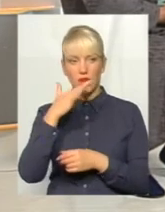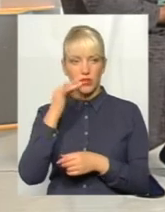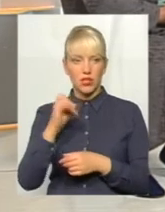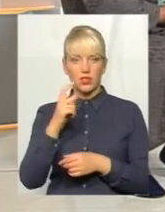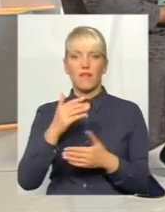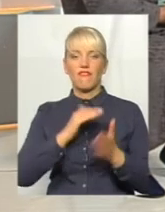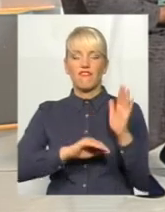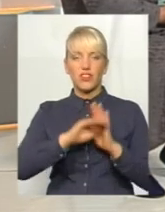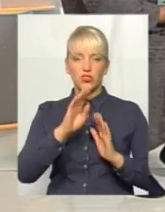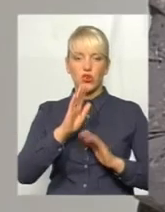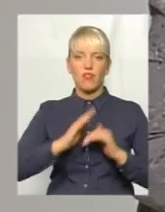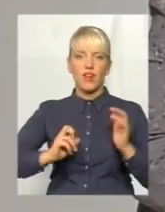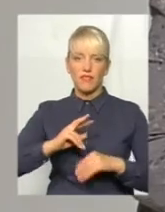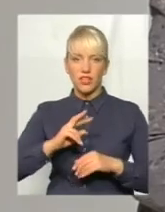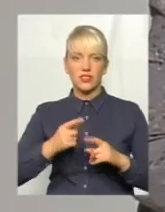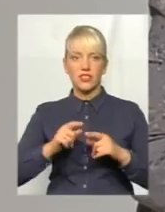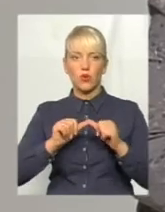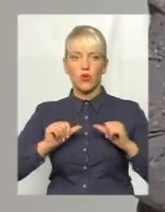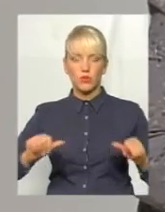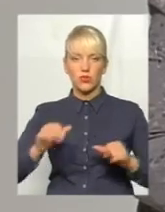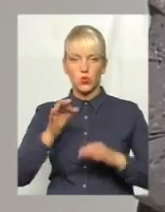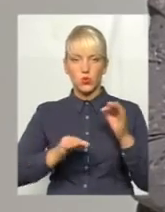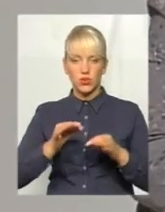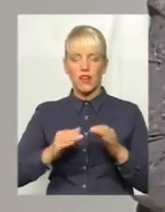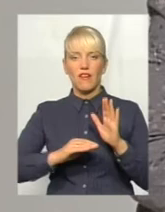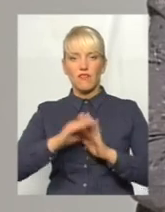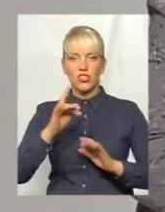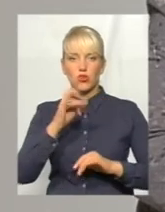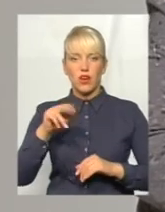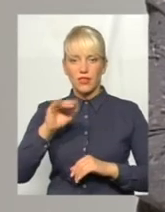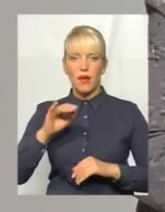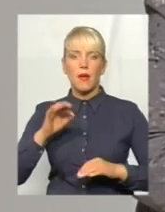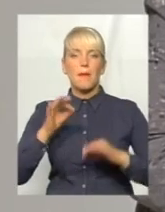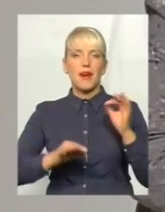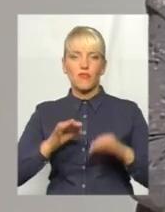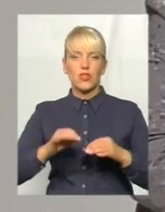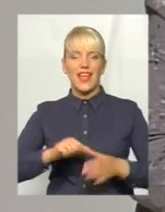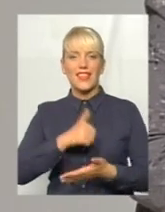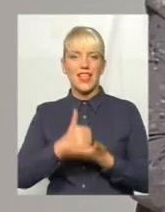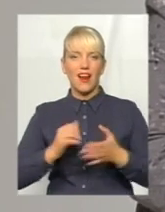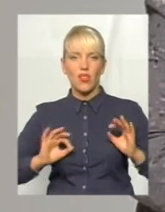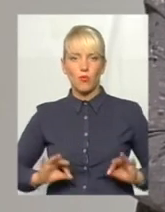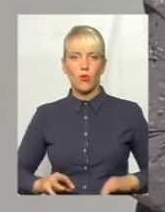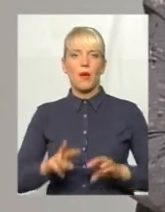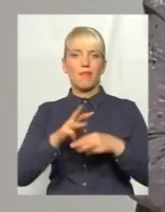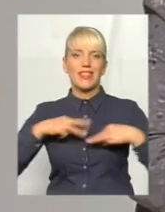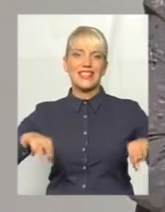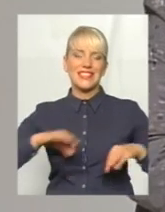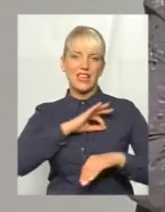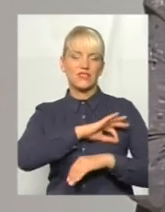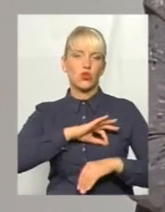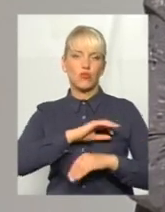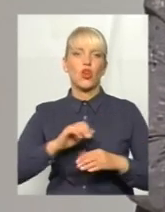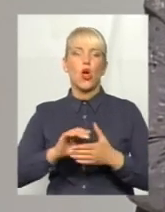Вищу кваліфікаційну комісію суддів, Вищу раду правосуддя, в Генеральну прокуратуру, до Міністерства юстиції, в Комітет